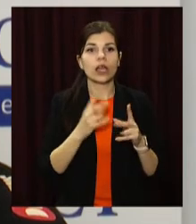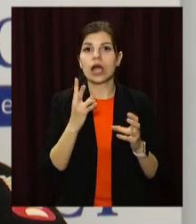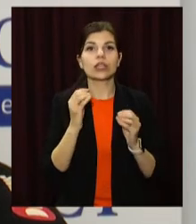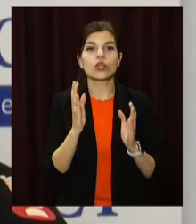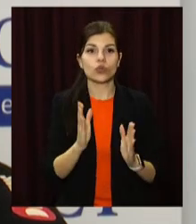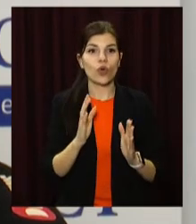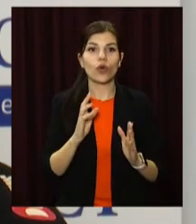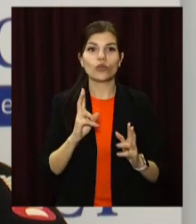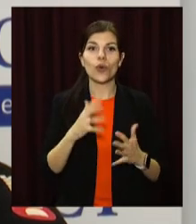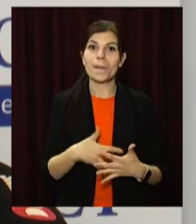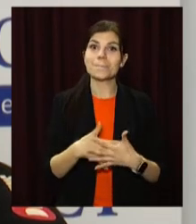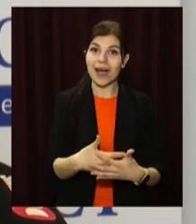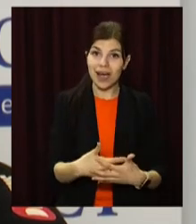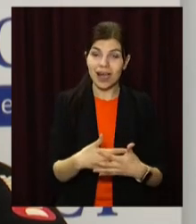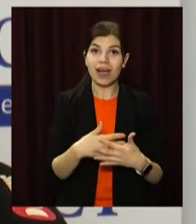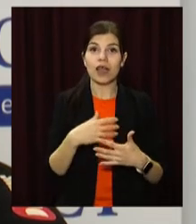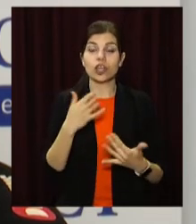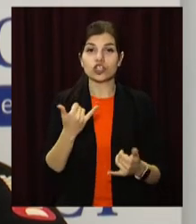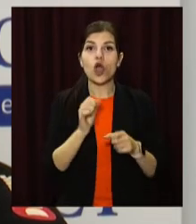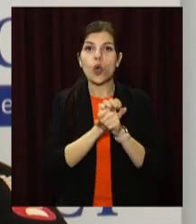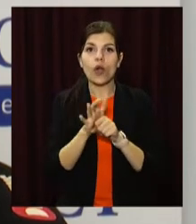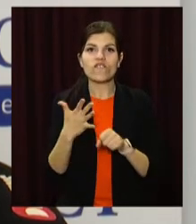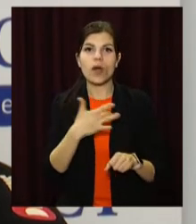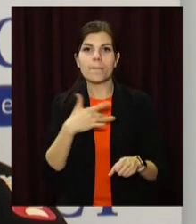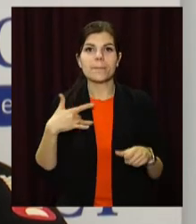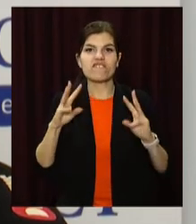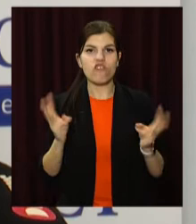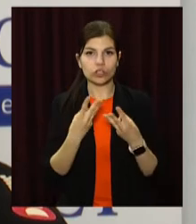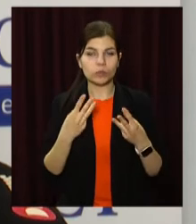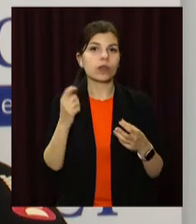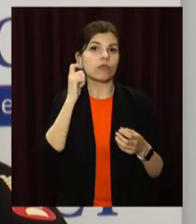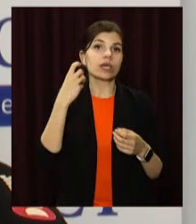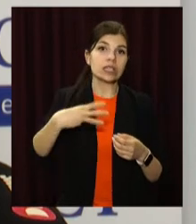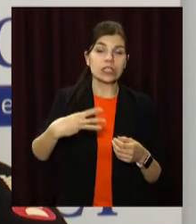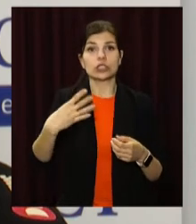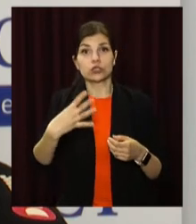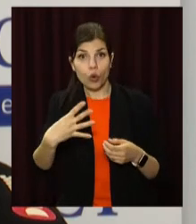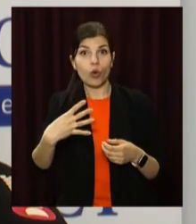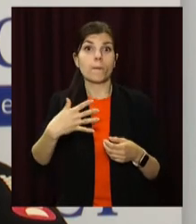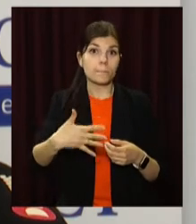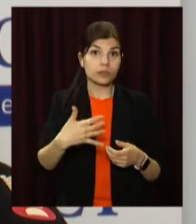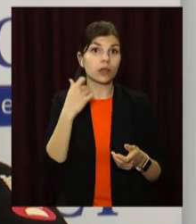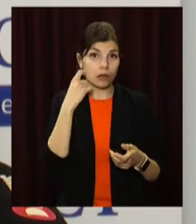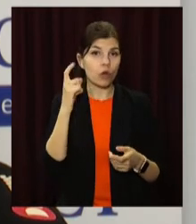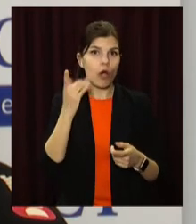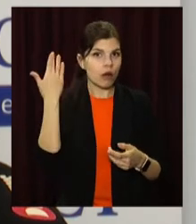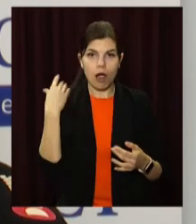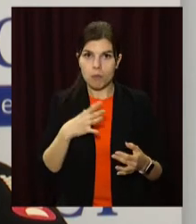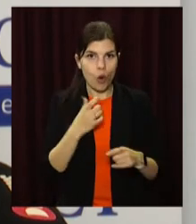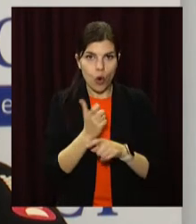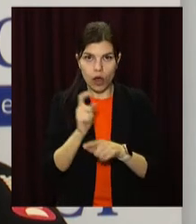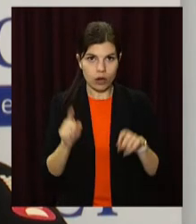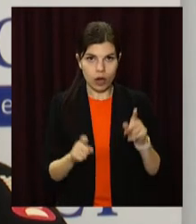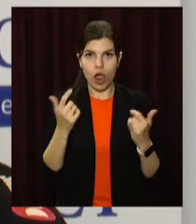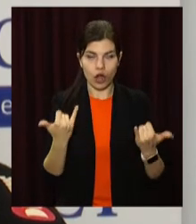пацієнтки, вагітні. Ковідна пневмонія зараз вражує молодих людей 30-40-50 років того, що ми дуже рідко спостерігали